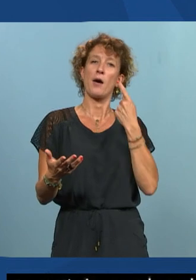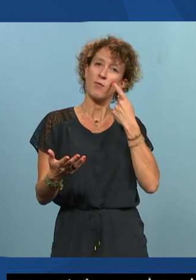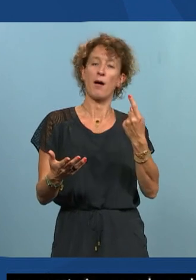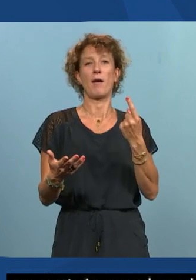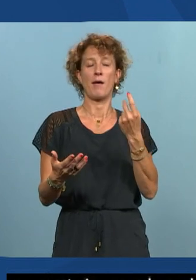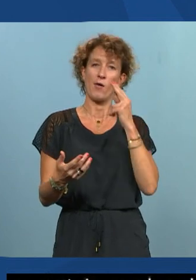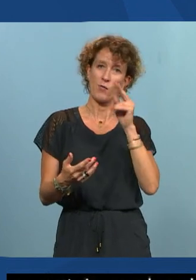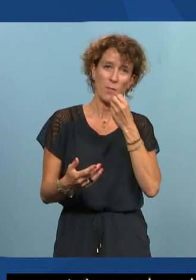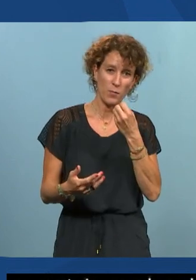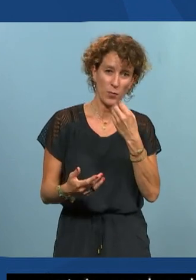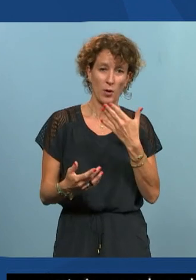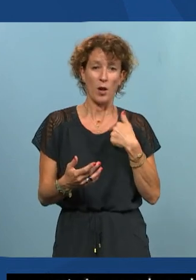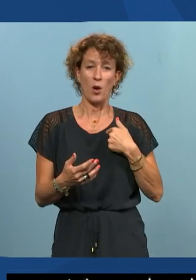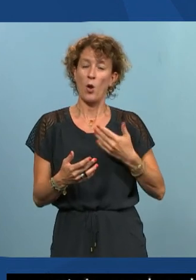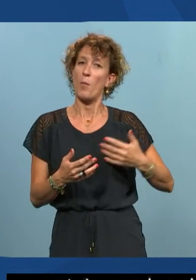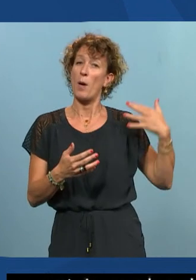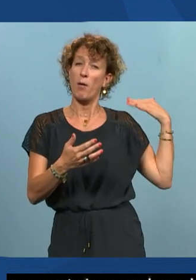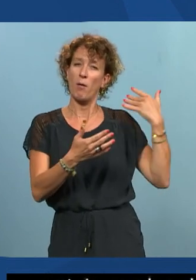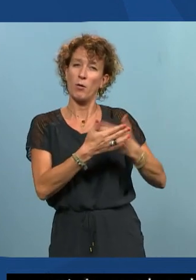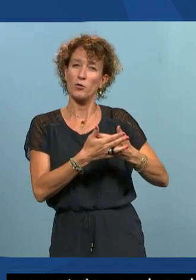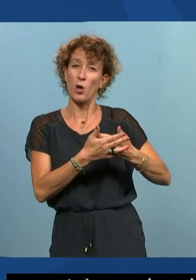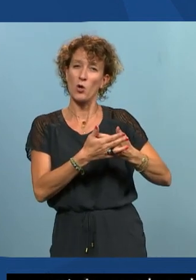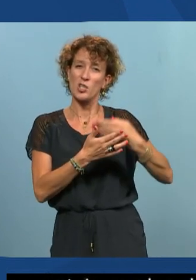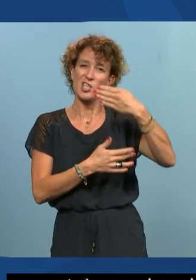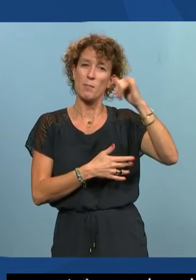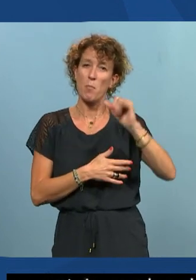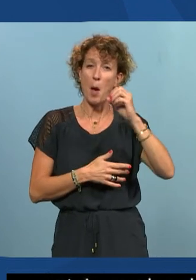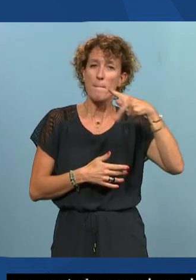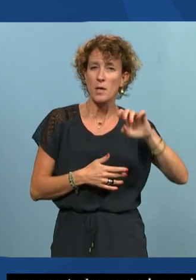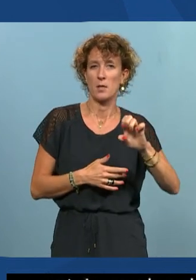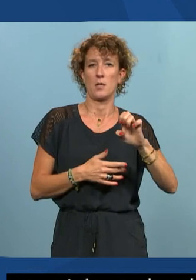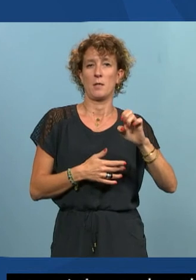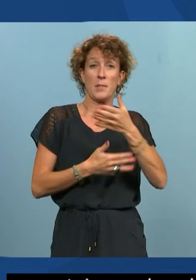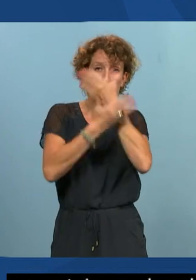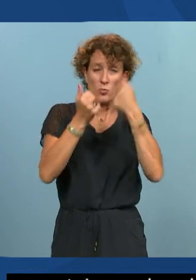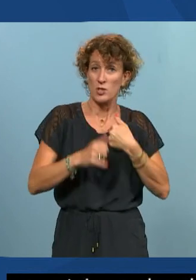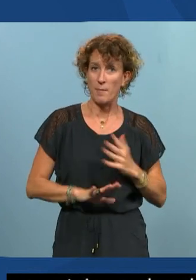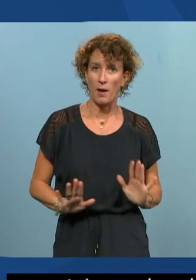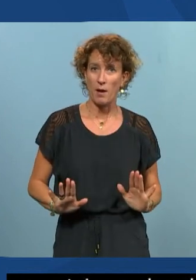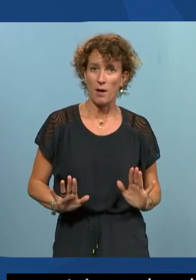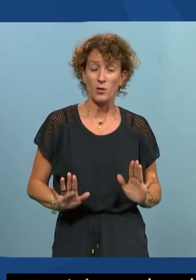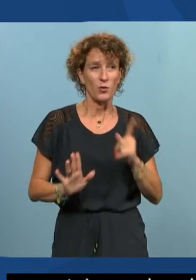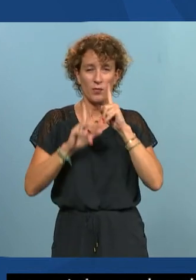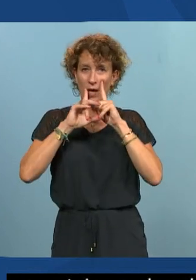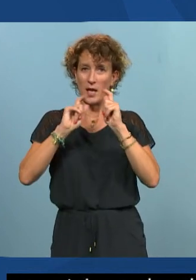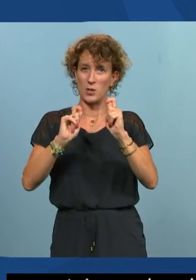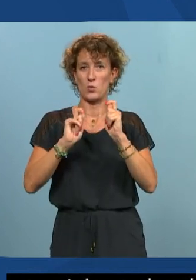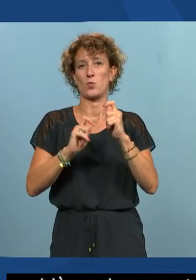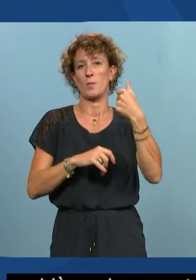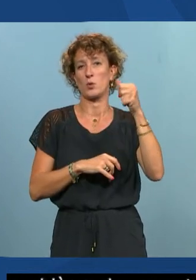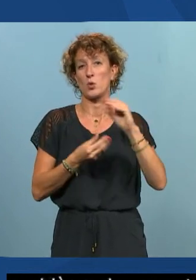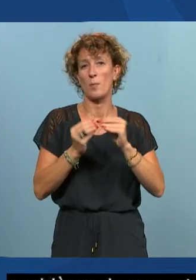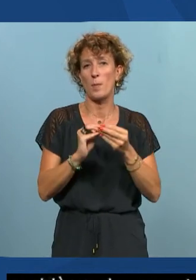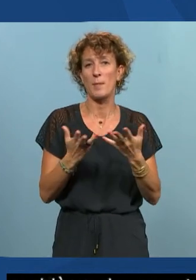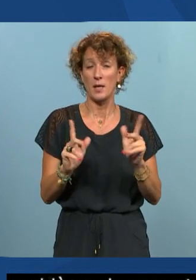ça m'est arrivé d'être myope j'ai été myope pendant plusieurs années sans me rendre compte que je l'étais donc voilà il faut faire attention le seul problème c'est qu'effectivement